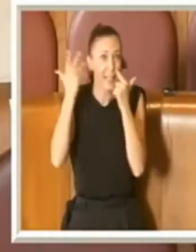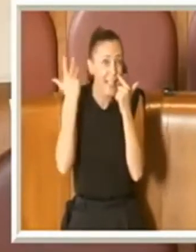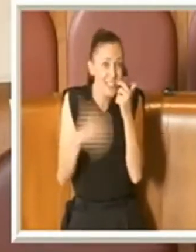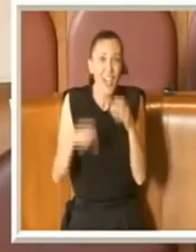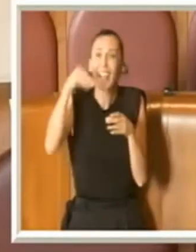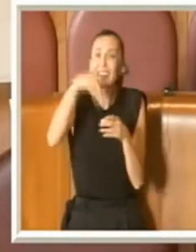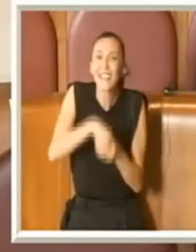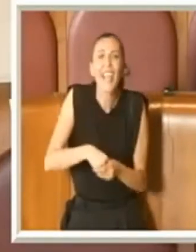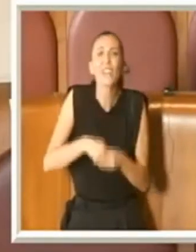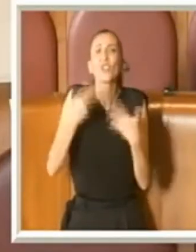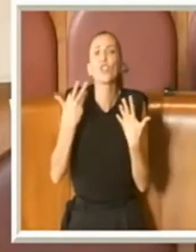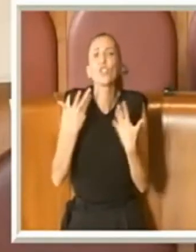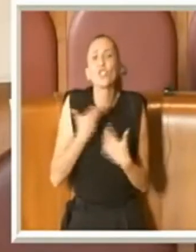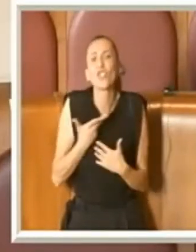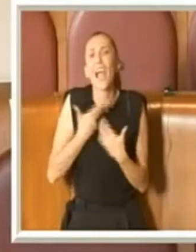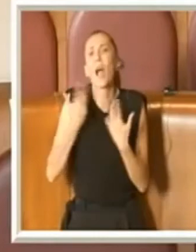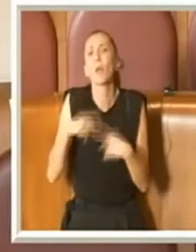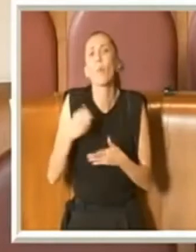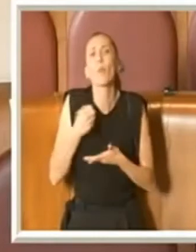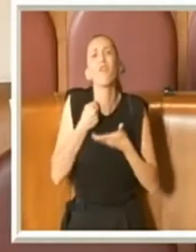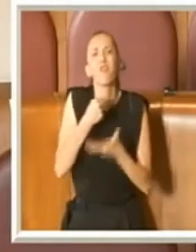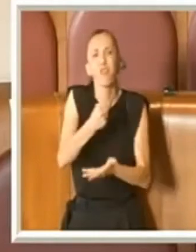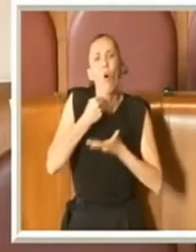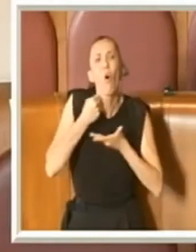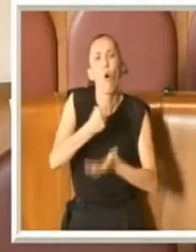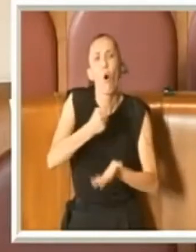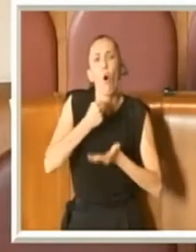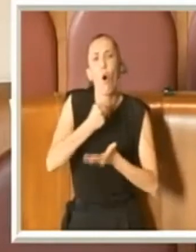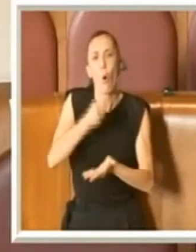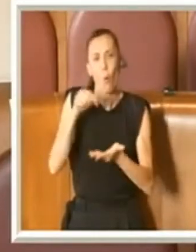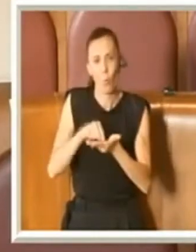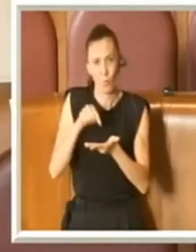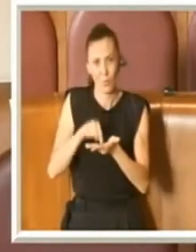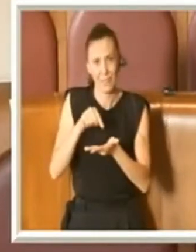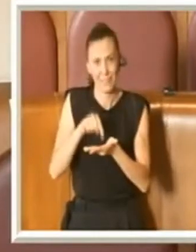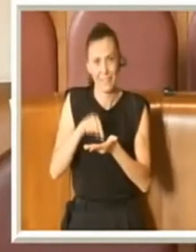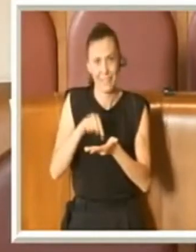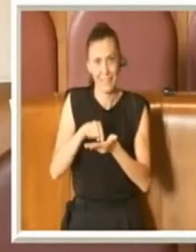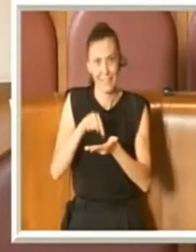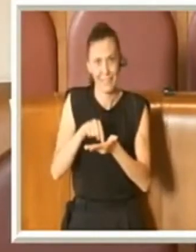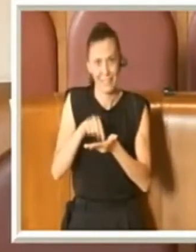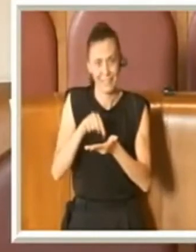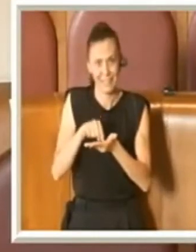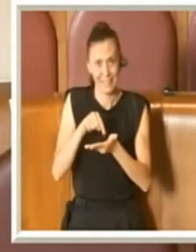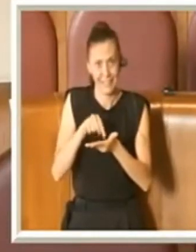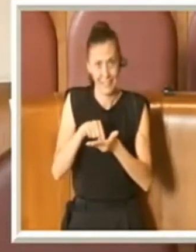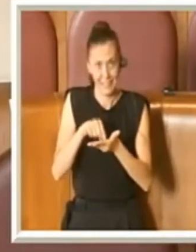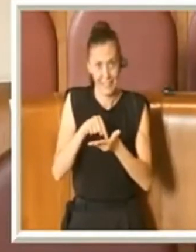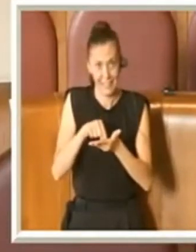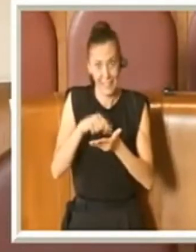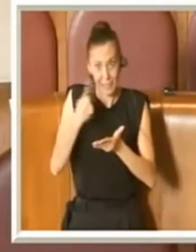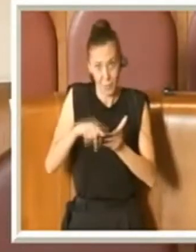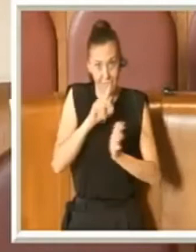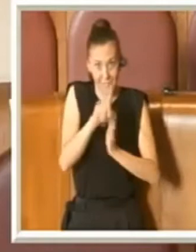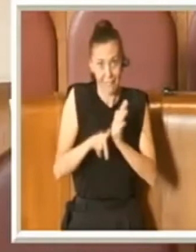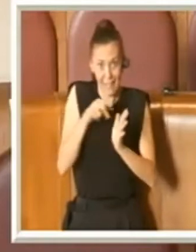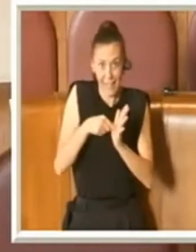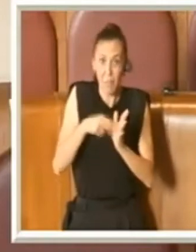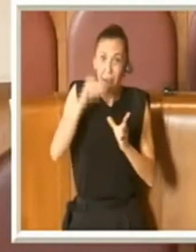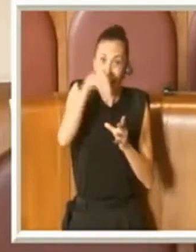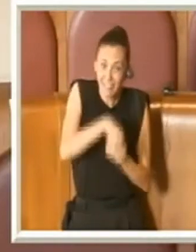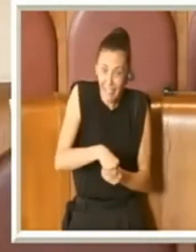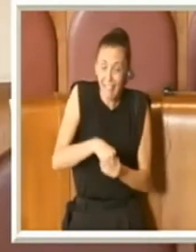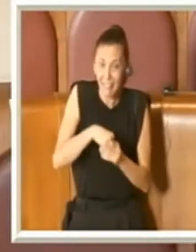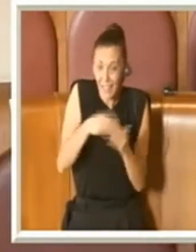sono questi fondi all'interno di quest'atto che noi andiamo ad